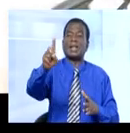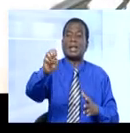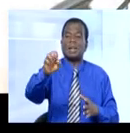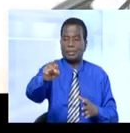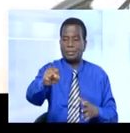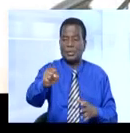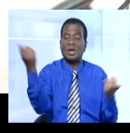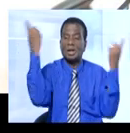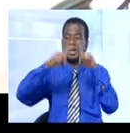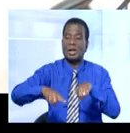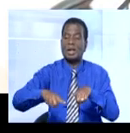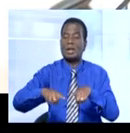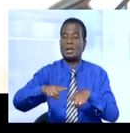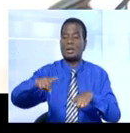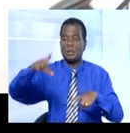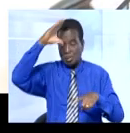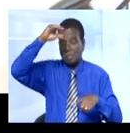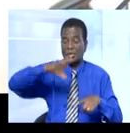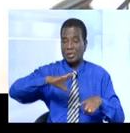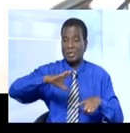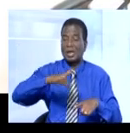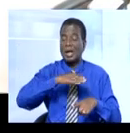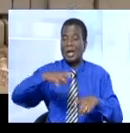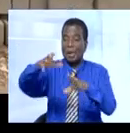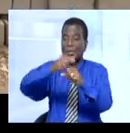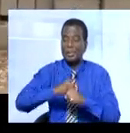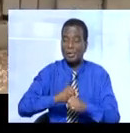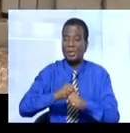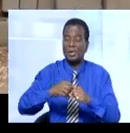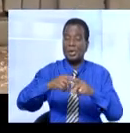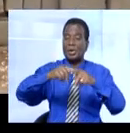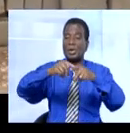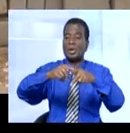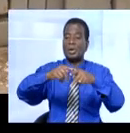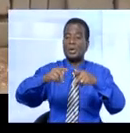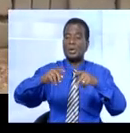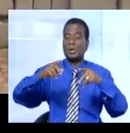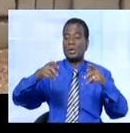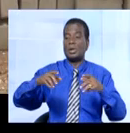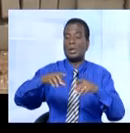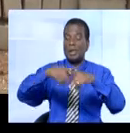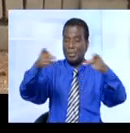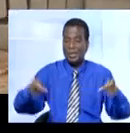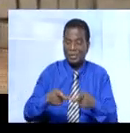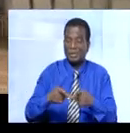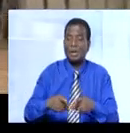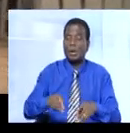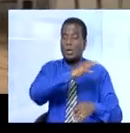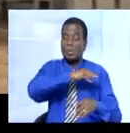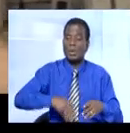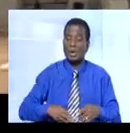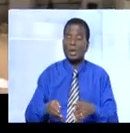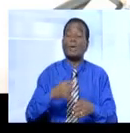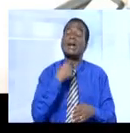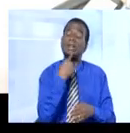a eu le titre foncier le maire l'a reçu le maire lui a demandé de ce soir